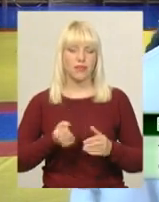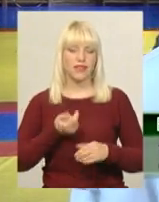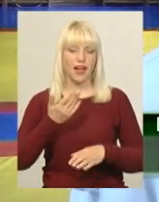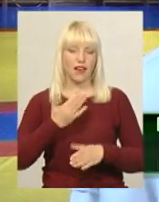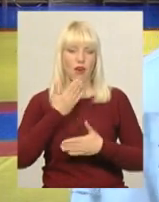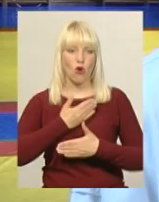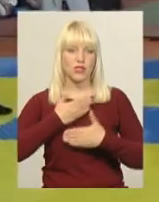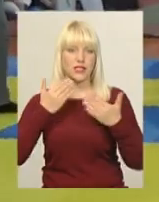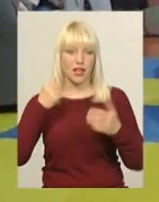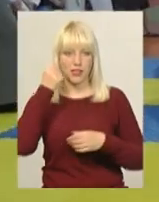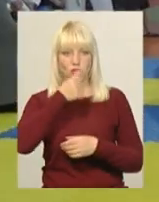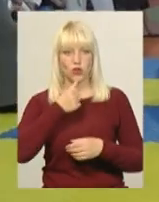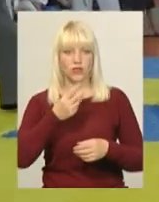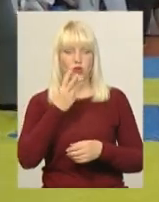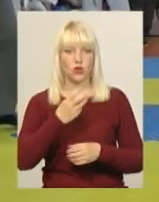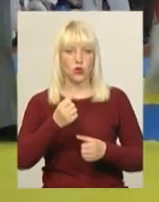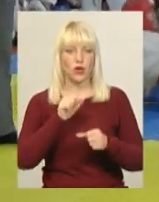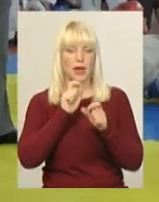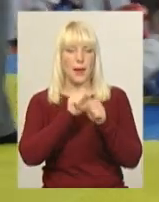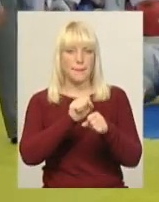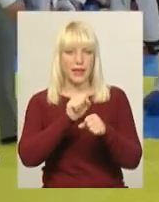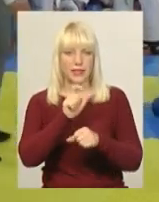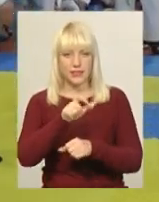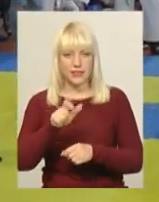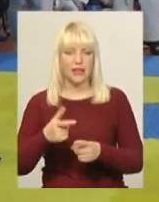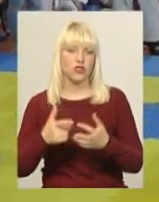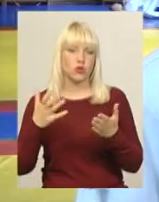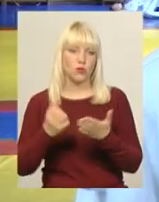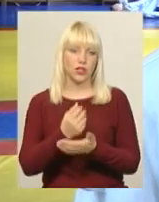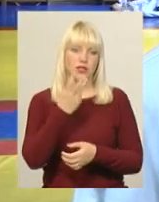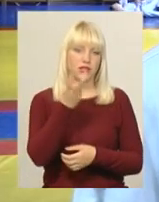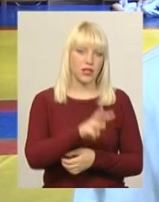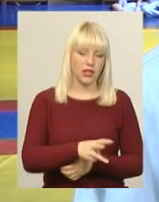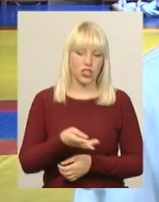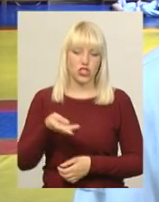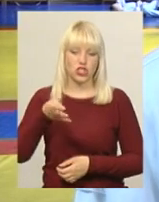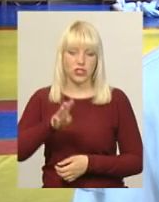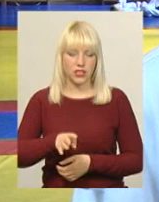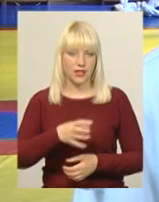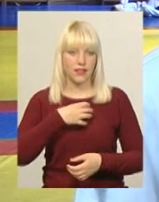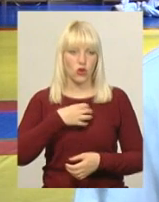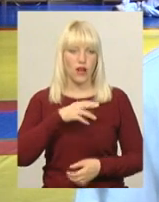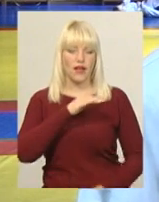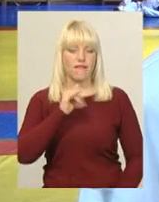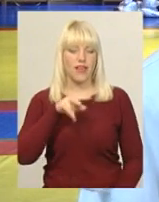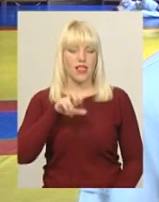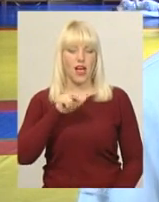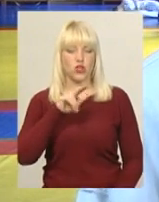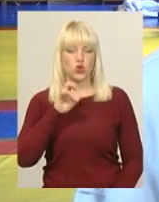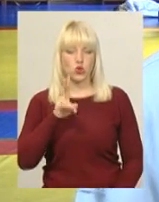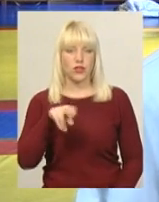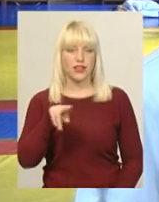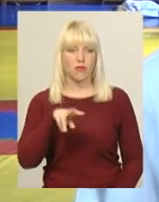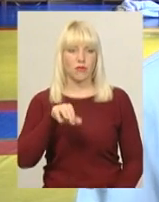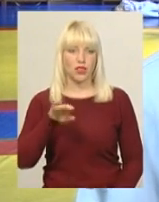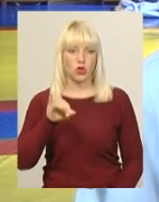які ми змогли виконати. Троє бійців здобули по три чи чотири нагороди. Філчук Дмитро, він зайняв перший місць, два перших,